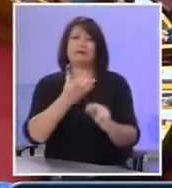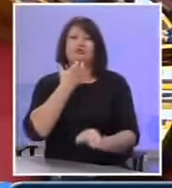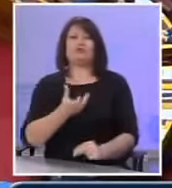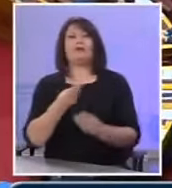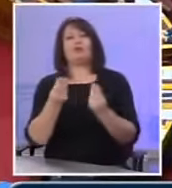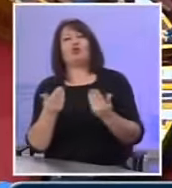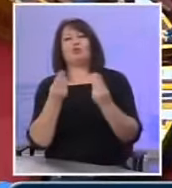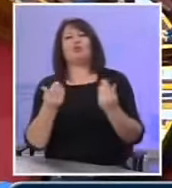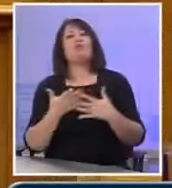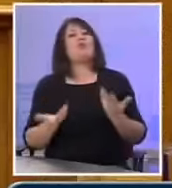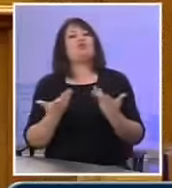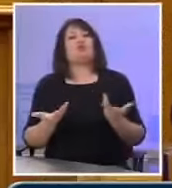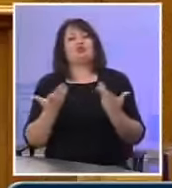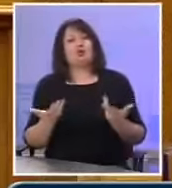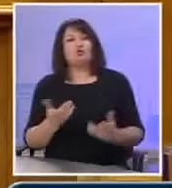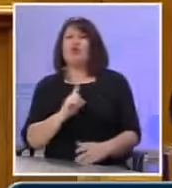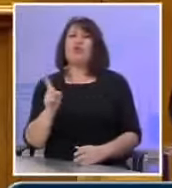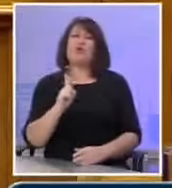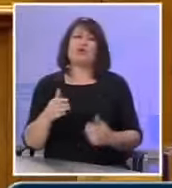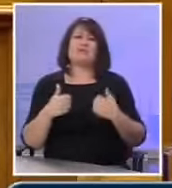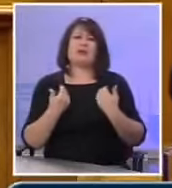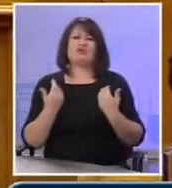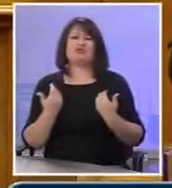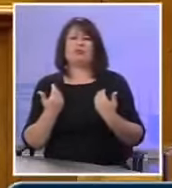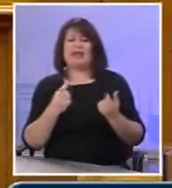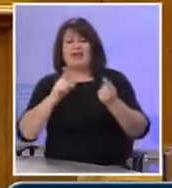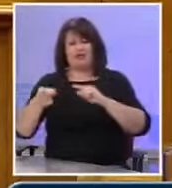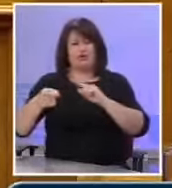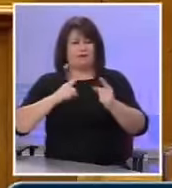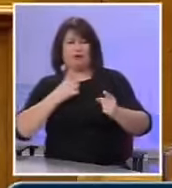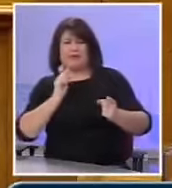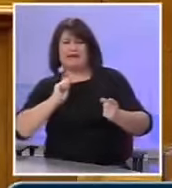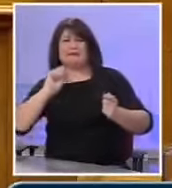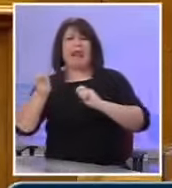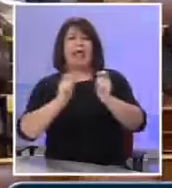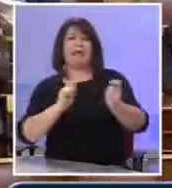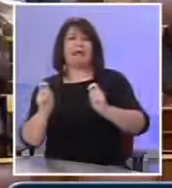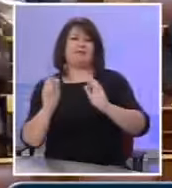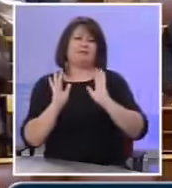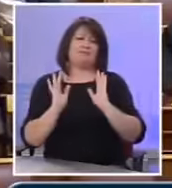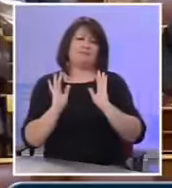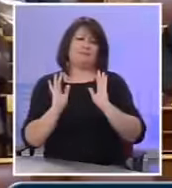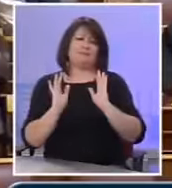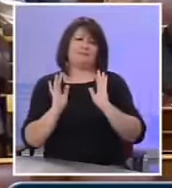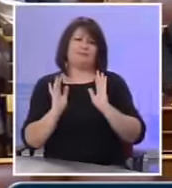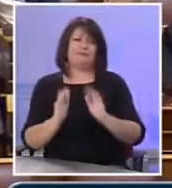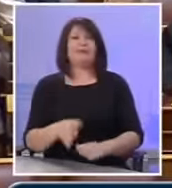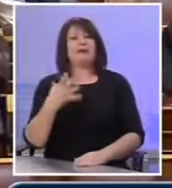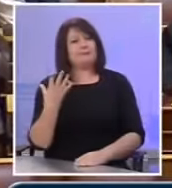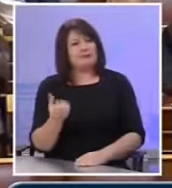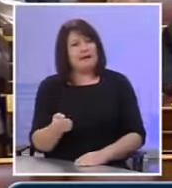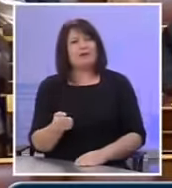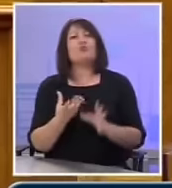τρόπο πώς το κάνουμε. Και όχι να παίζουμε ποδόσφρο εσείς το κάνατε αυτό εμείς το κάναμε εκεί. Θέλω να σας πω ότι υπάρχουν